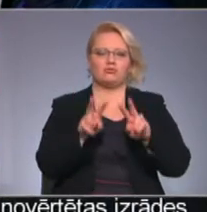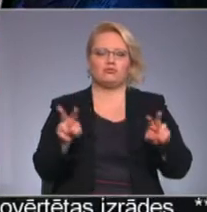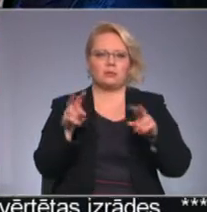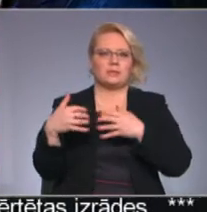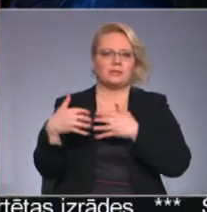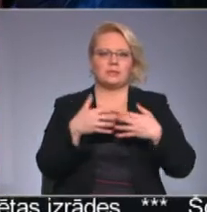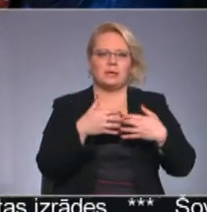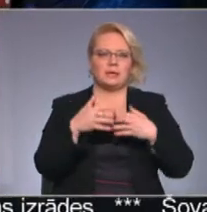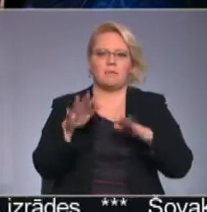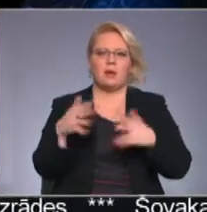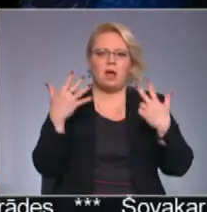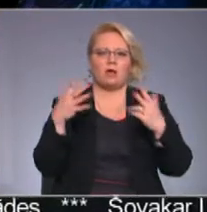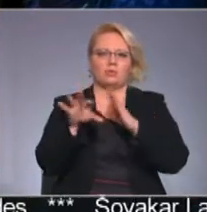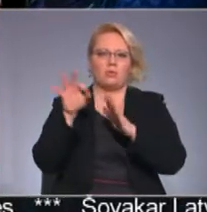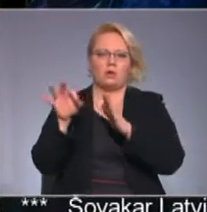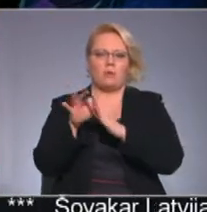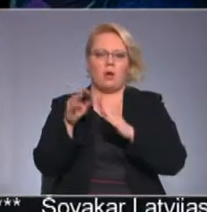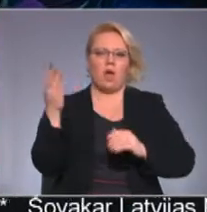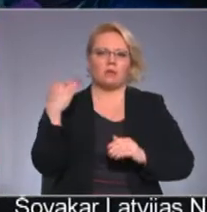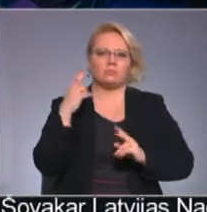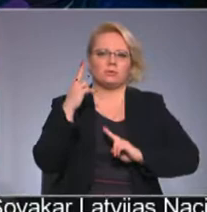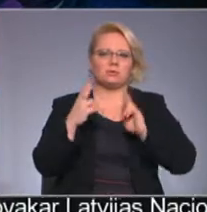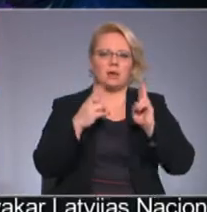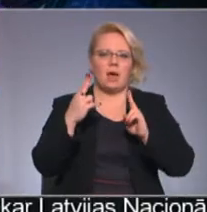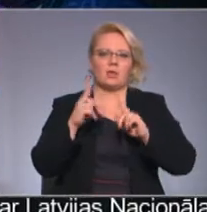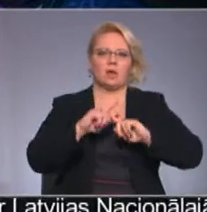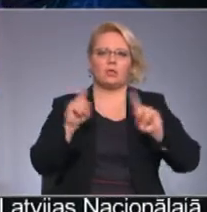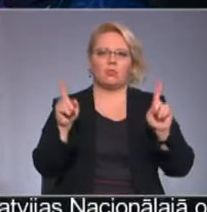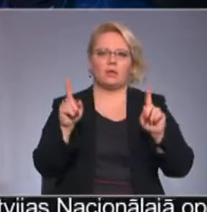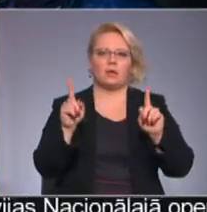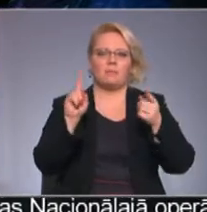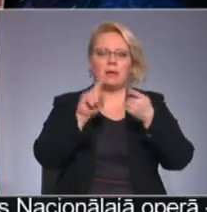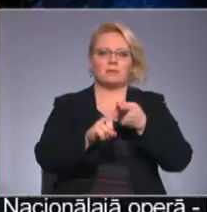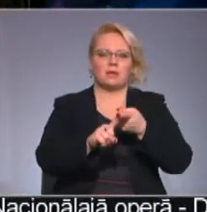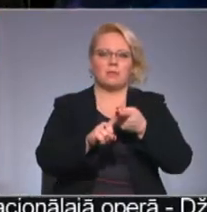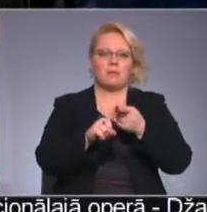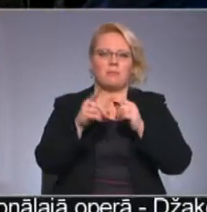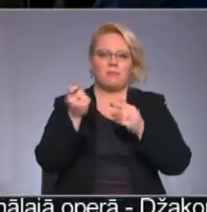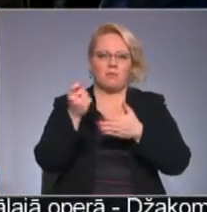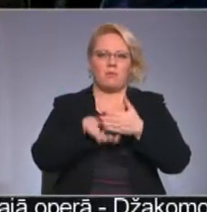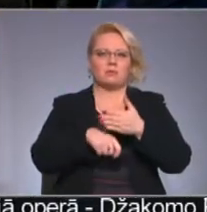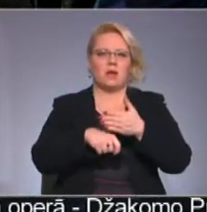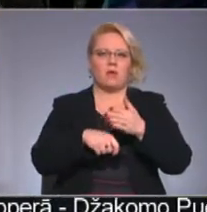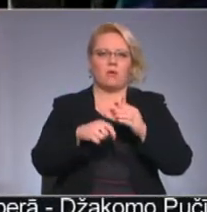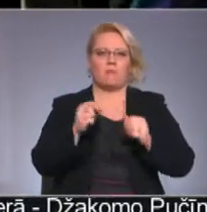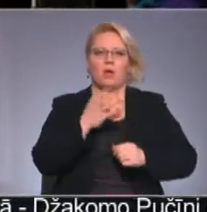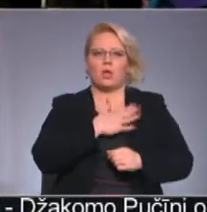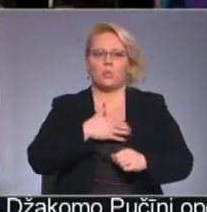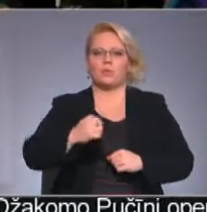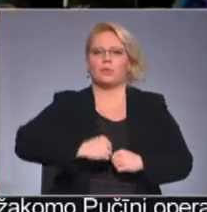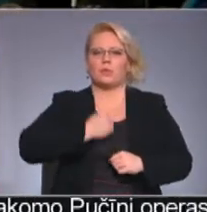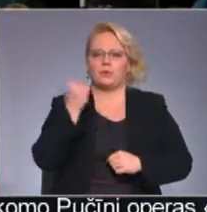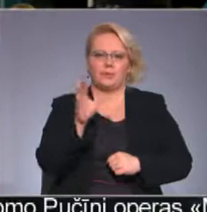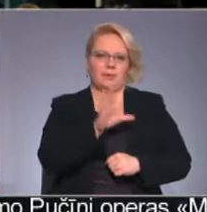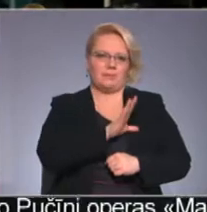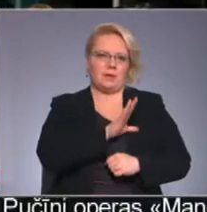par astotnieku? Jo aizmērē jau skanu teksts, tu līvi mēs pietavosamies kulminācijas nostakļam. ļoti grūti bija.